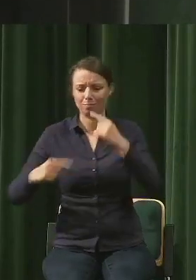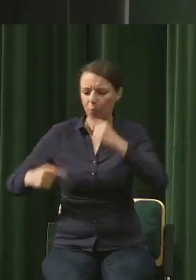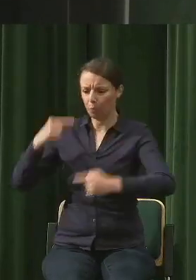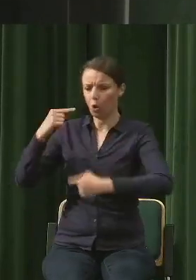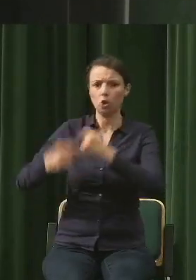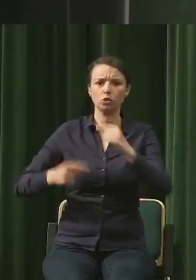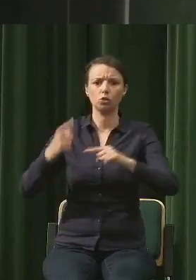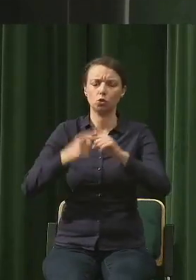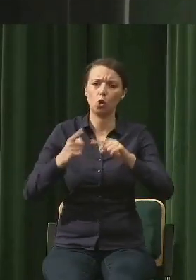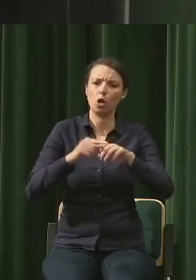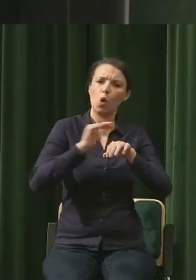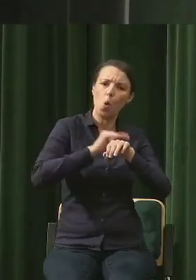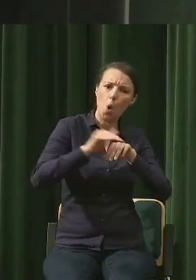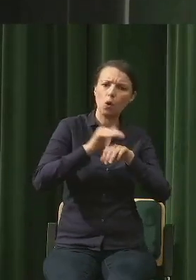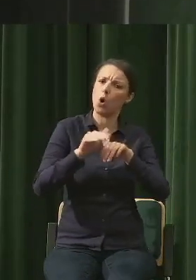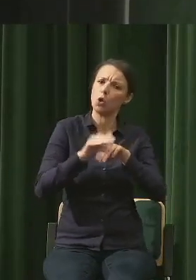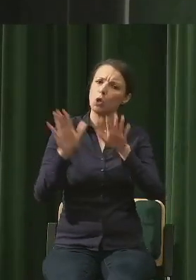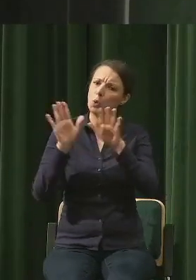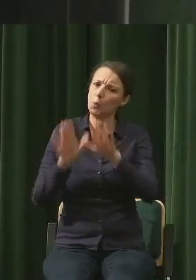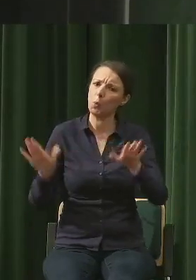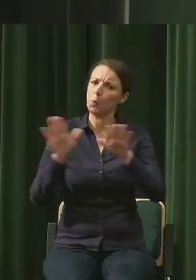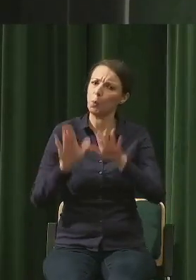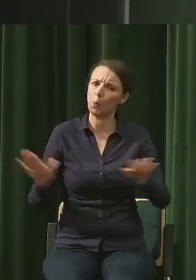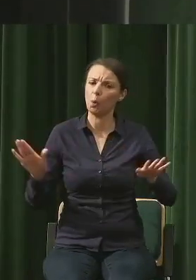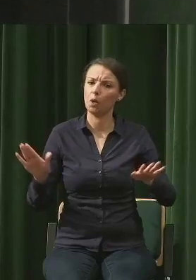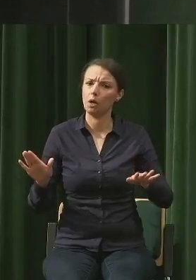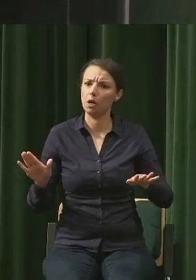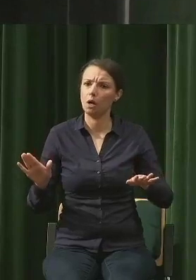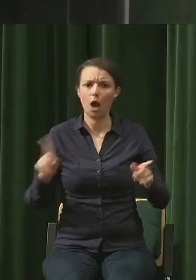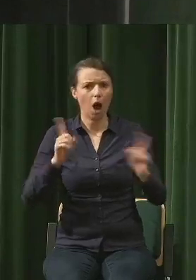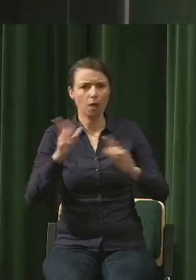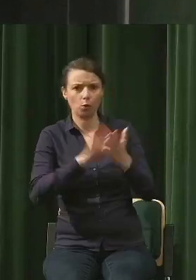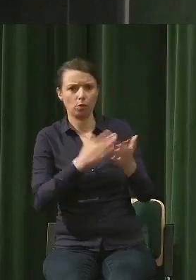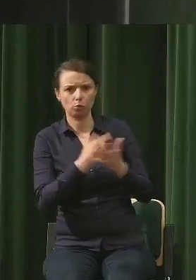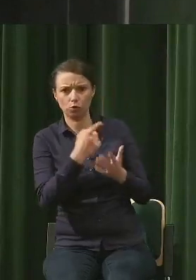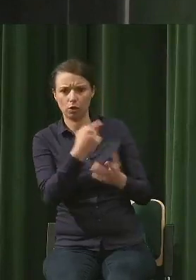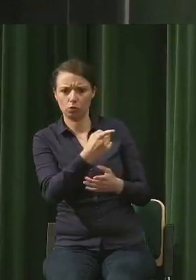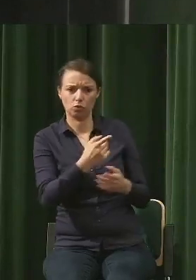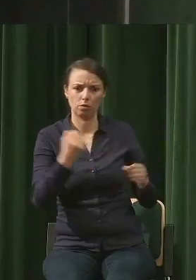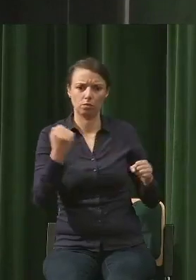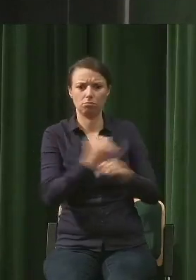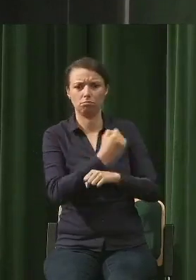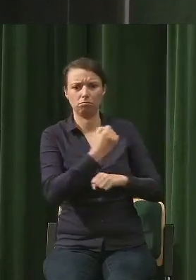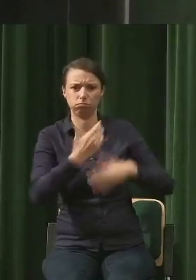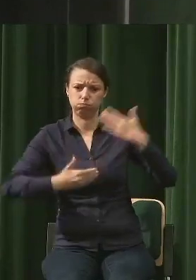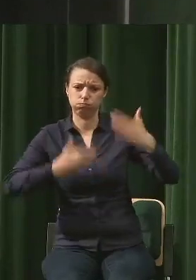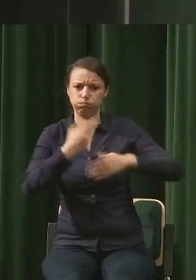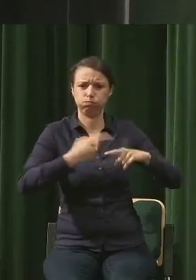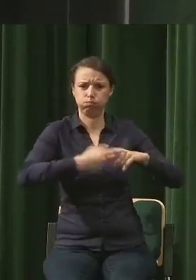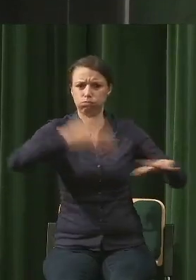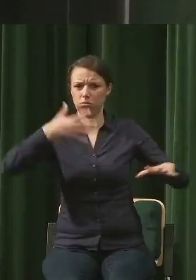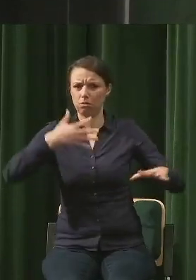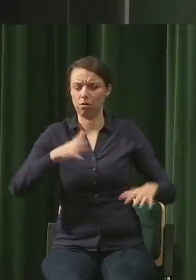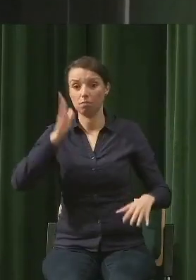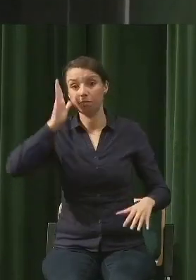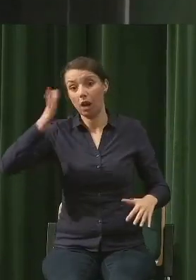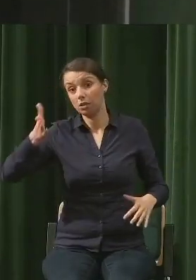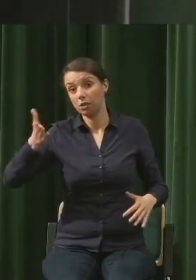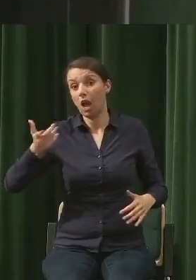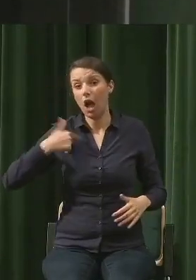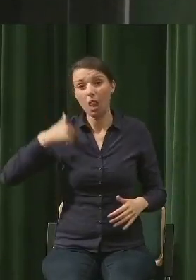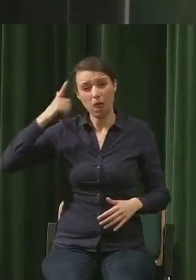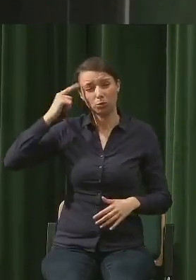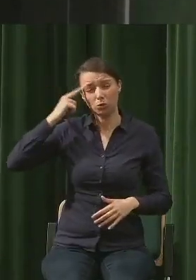złagodzić i mogą spowodować, że będzie przebiegać twarcie, a jak mówię, no nie mam wątpliwości, że natura sobie jednak mimo wszystko koniec końców